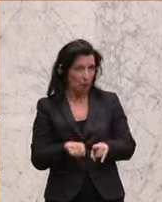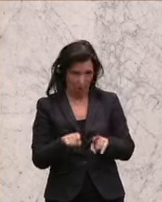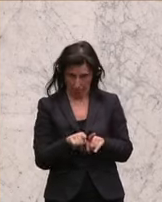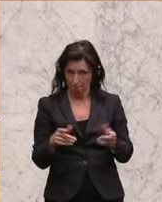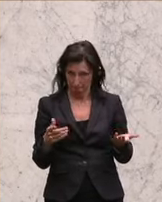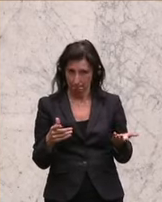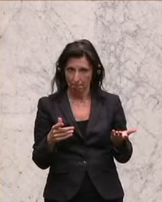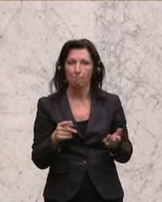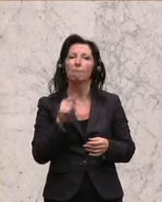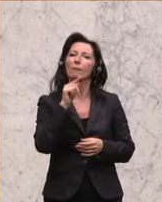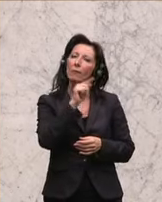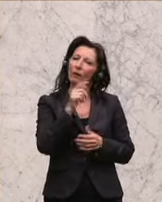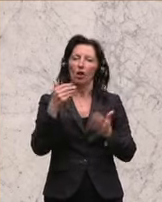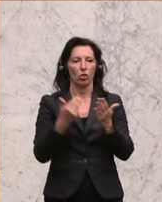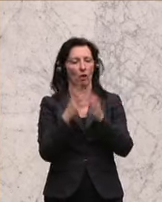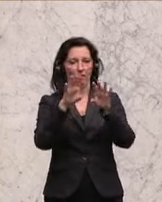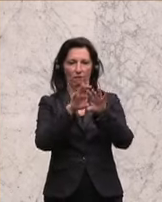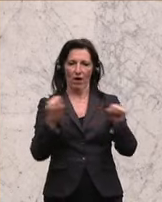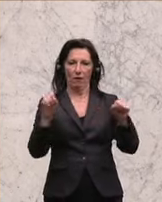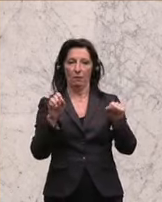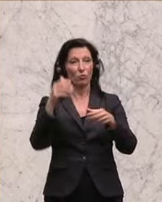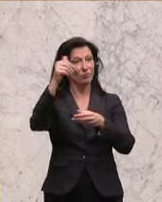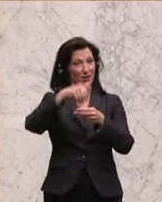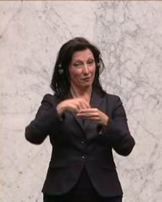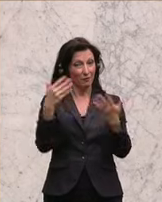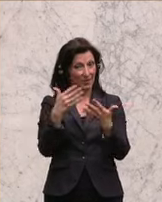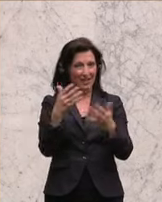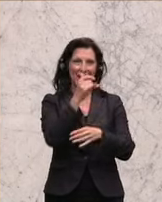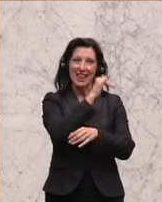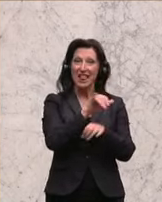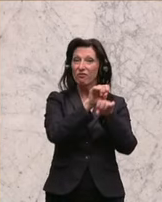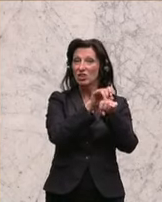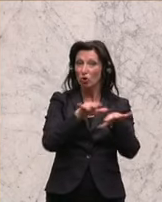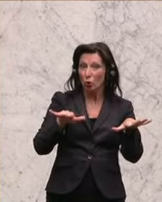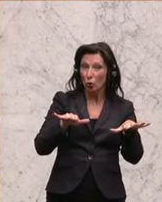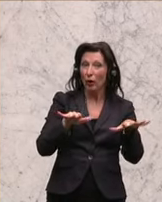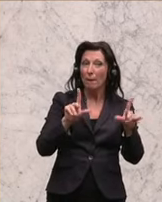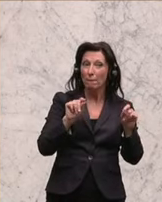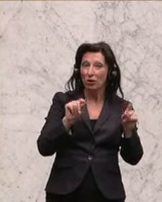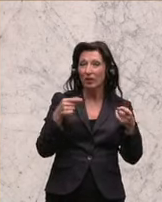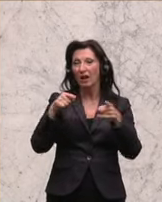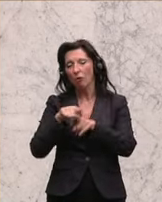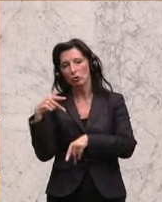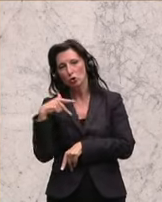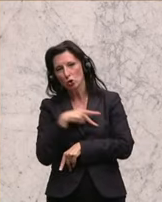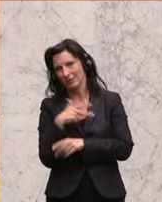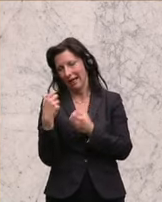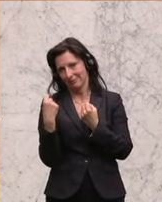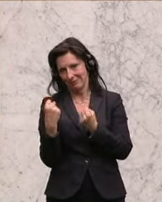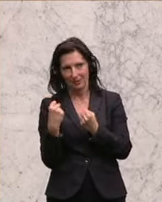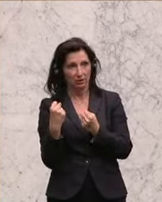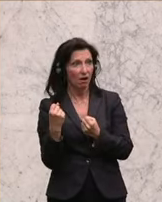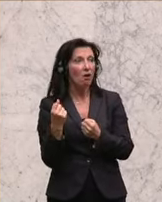der berücksichtigt, dass die Infrastruktur auch soziale Absicherung bedeutet. Und die beste soziale Absicherung